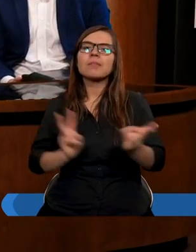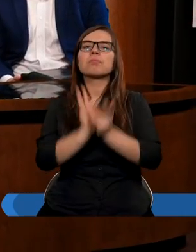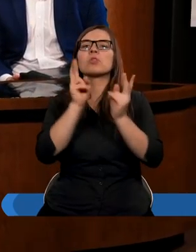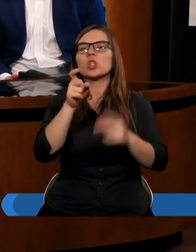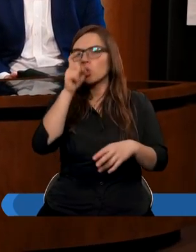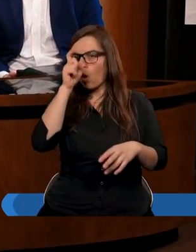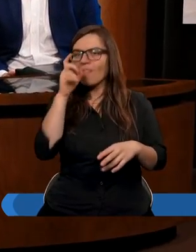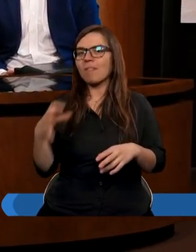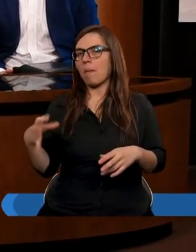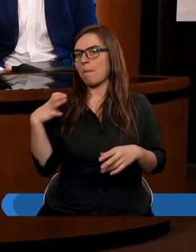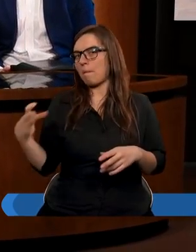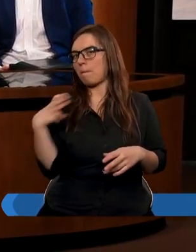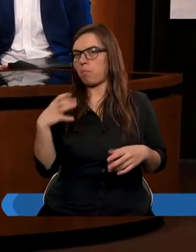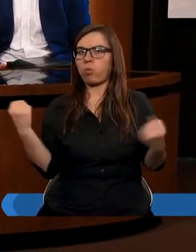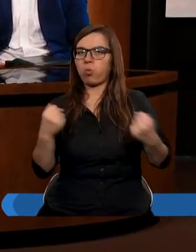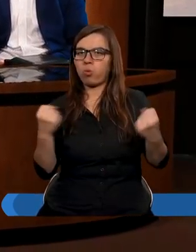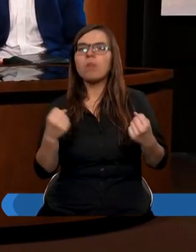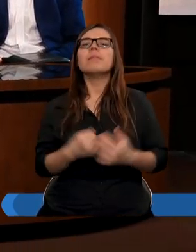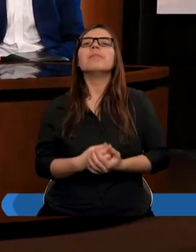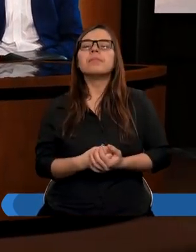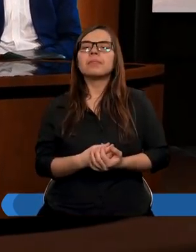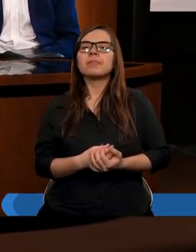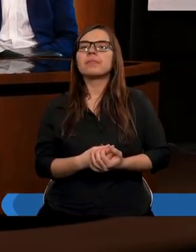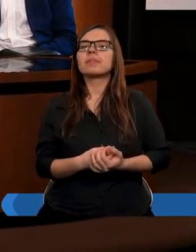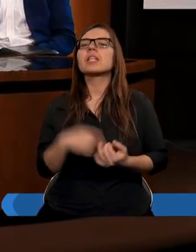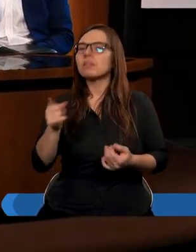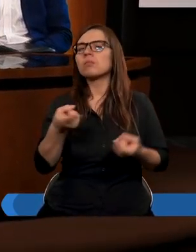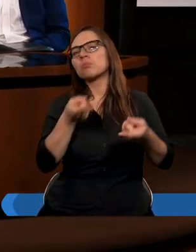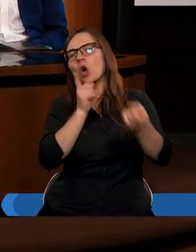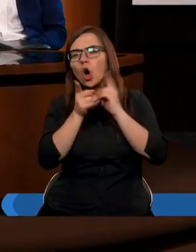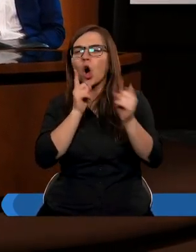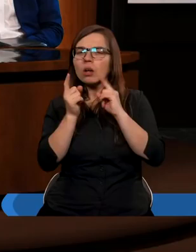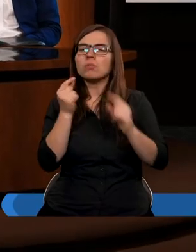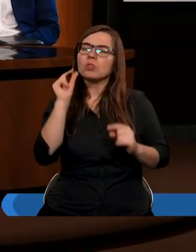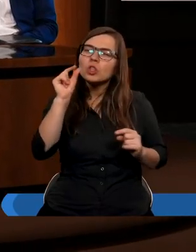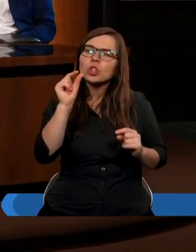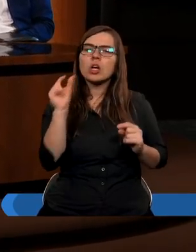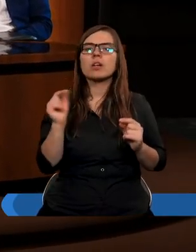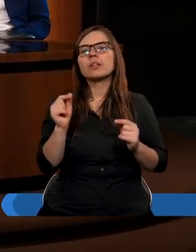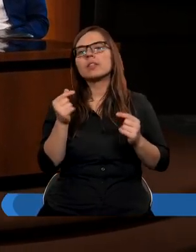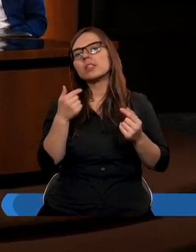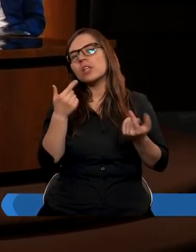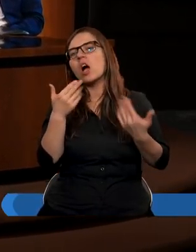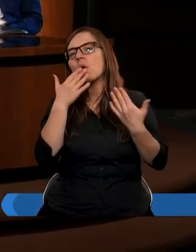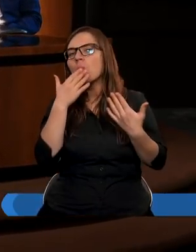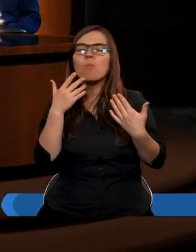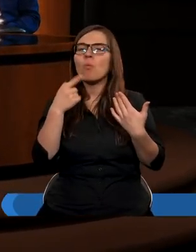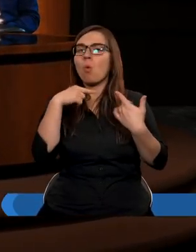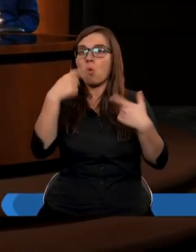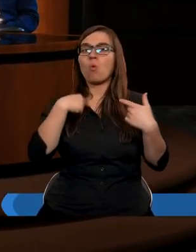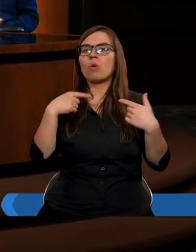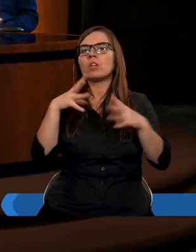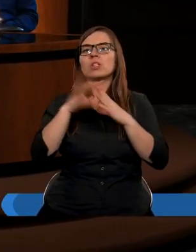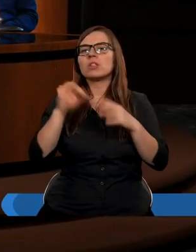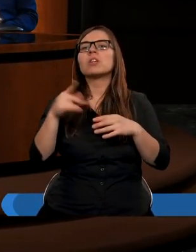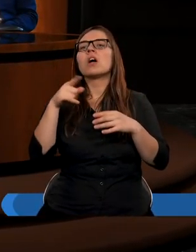człowieka, biznesmena i rozmawialiśmy trochę o tym, ja mówiłem, że oddaję dziesięcinę. A